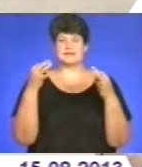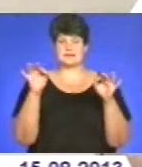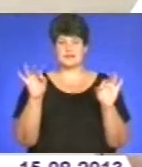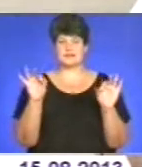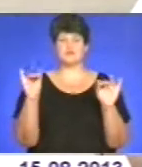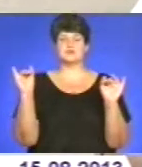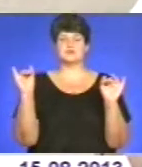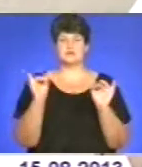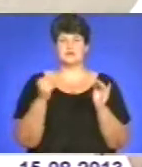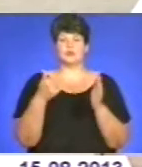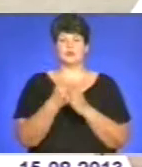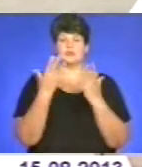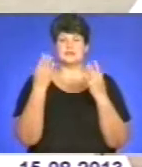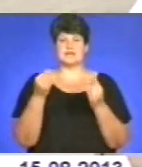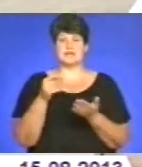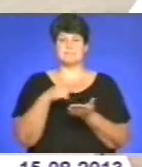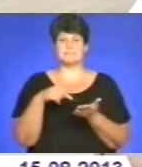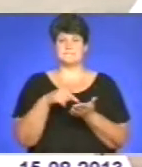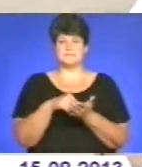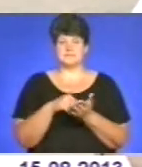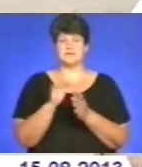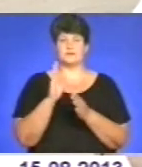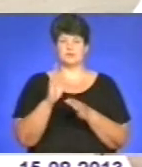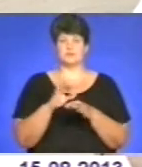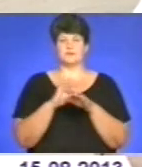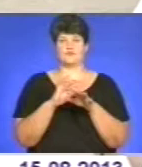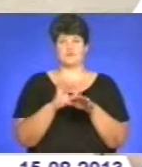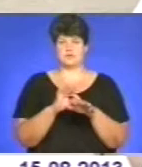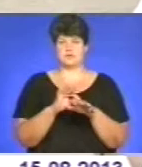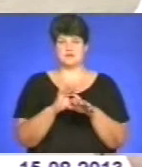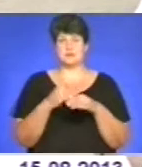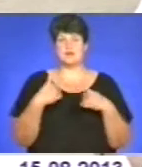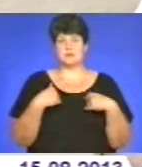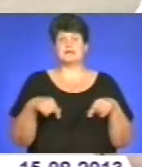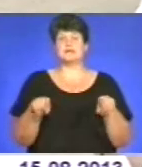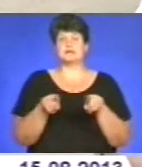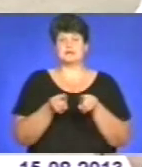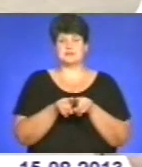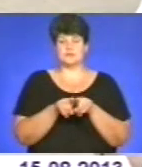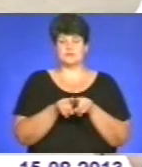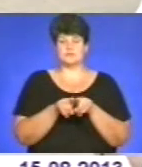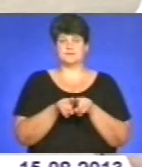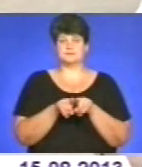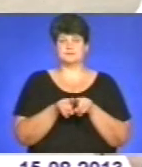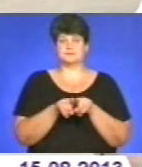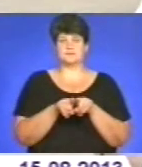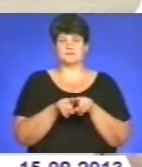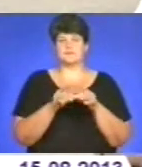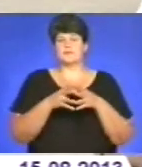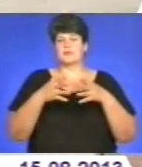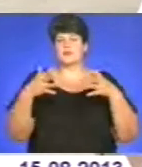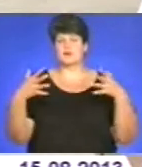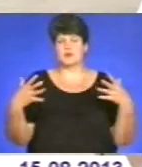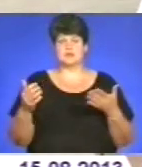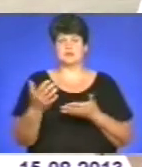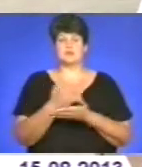і до Дня міста вона проводиться. Ми так само, високий, широкий асортимент